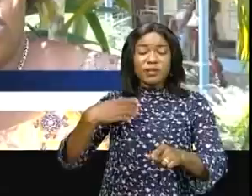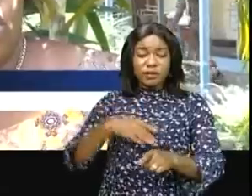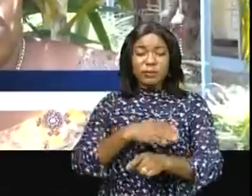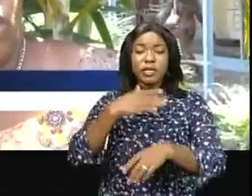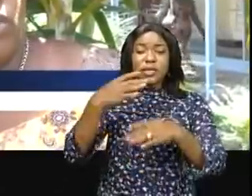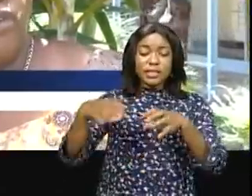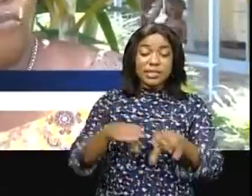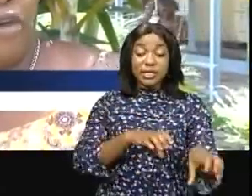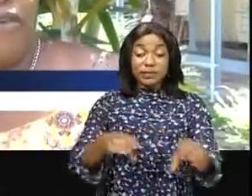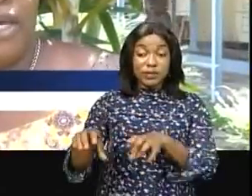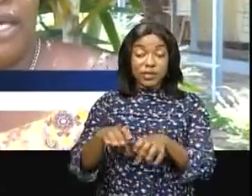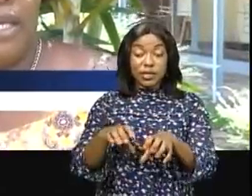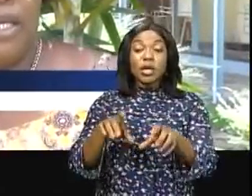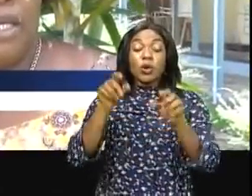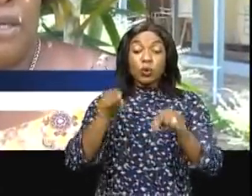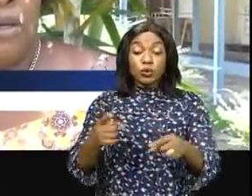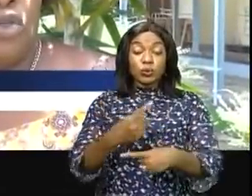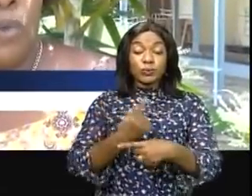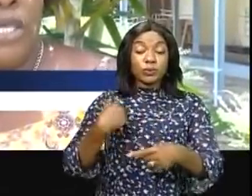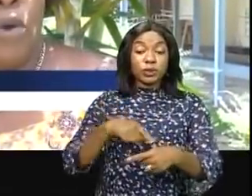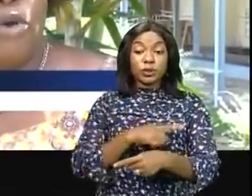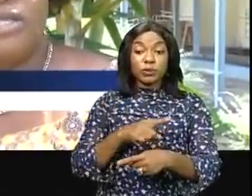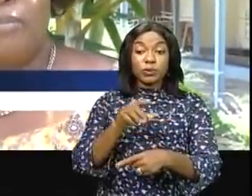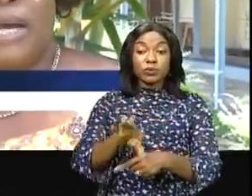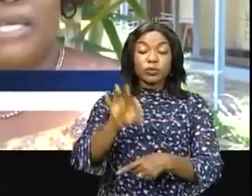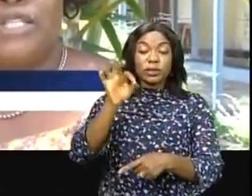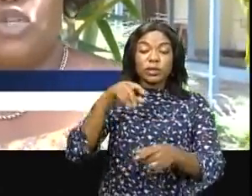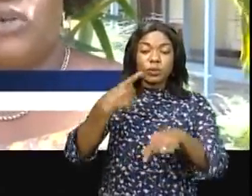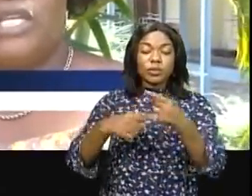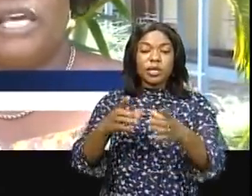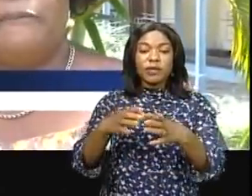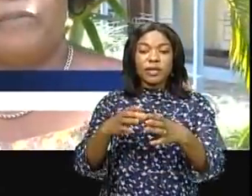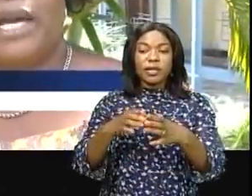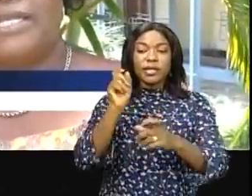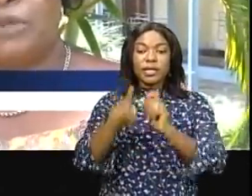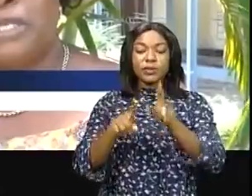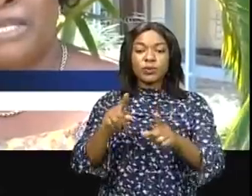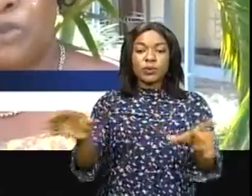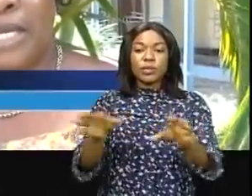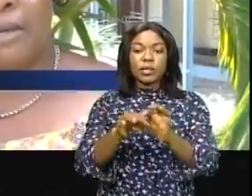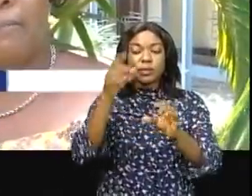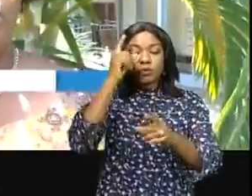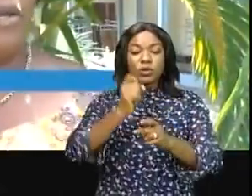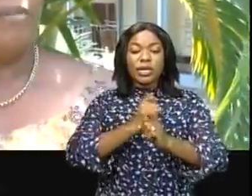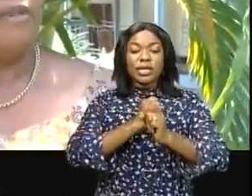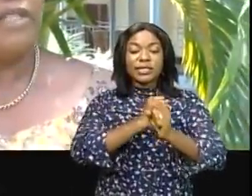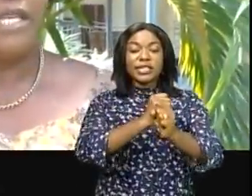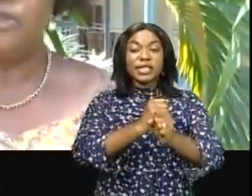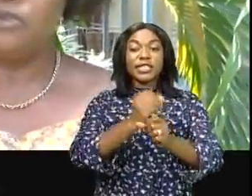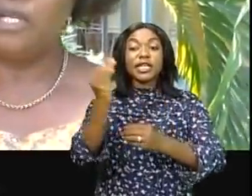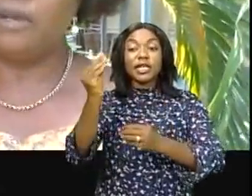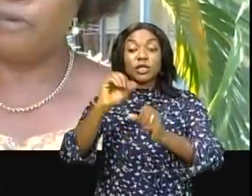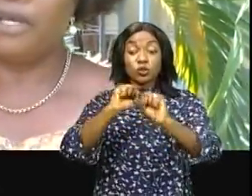informel. Aujourd'hui, nous avons préféré, souhaité commencer par les questions liées à la sécurité sociale. On a